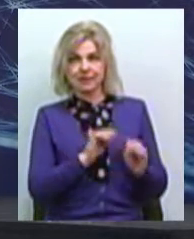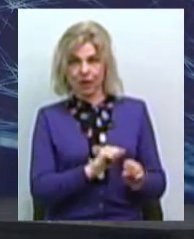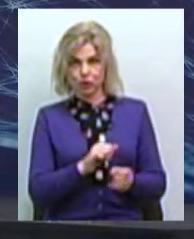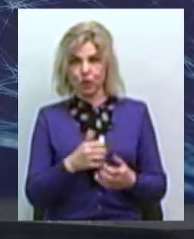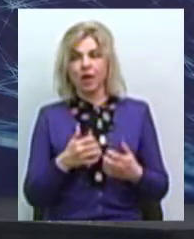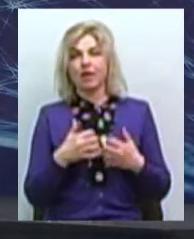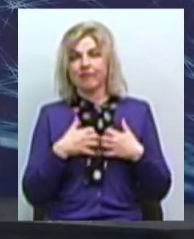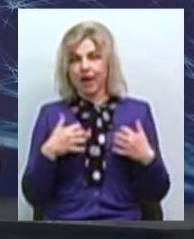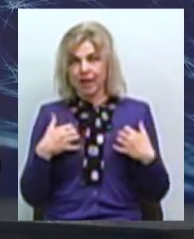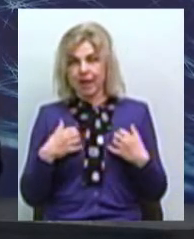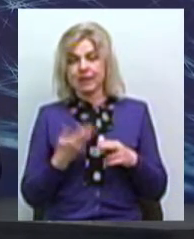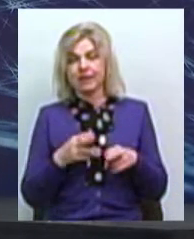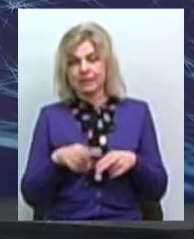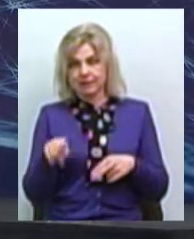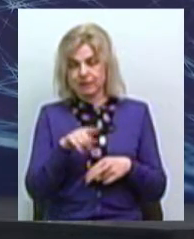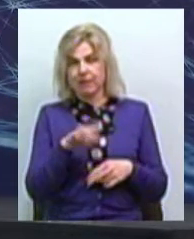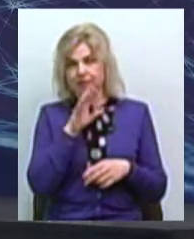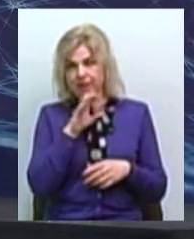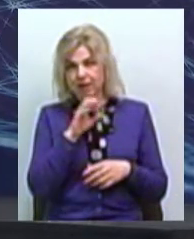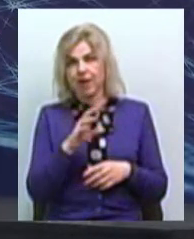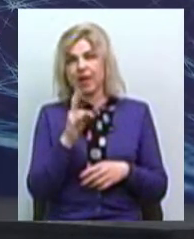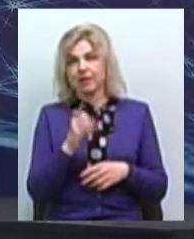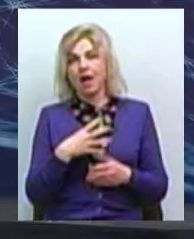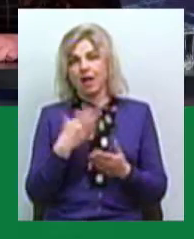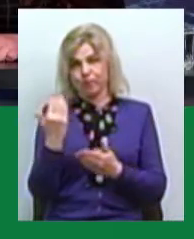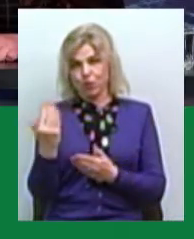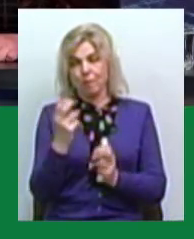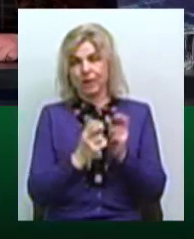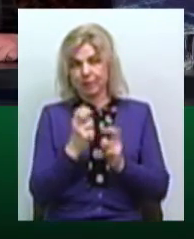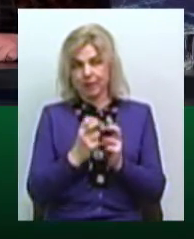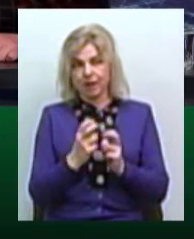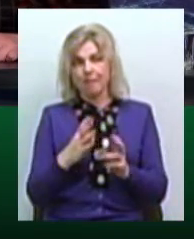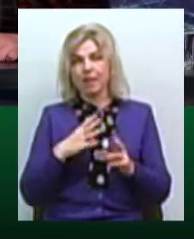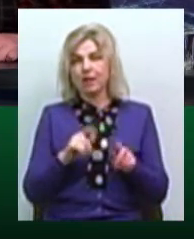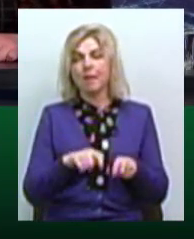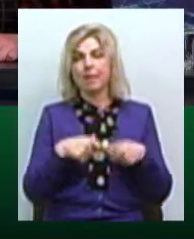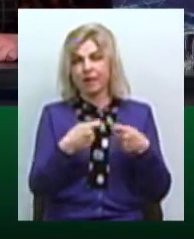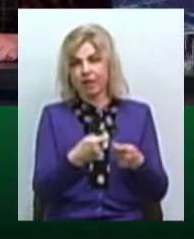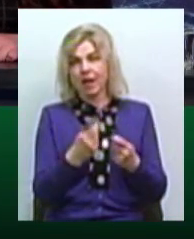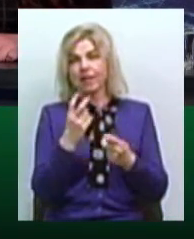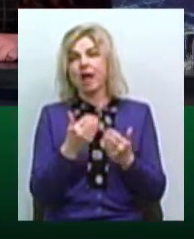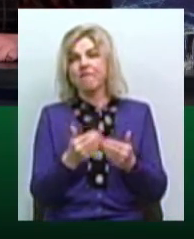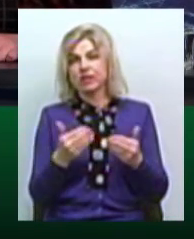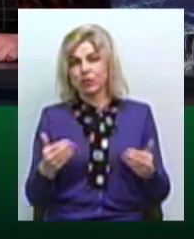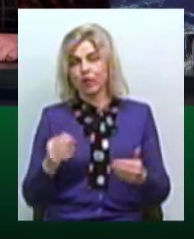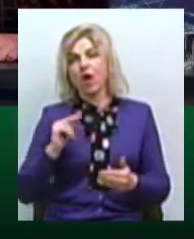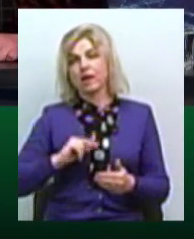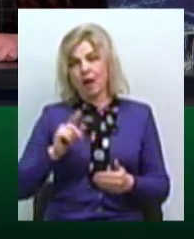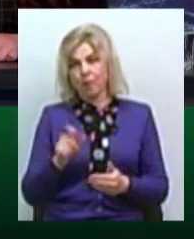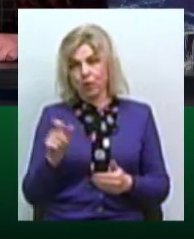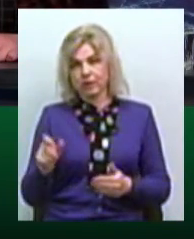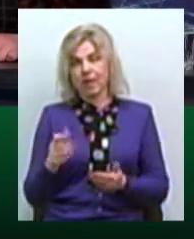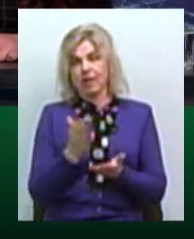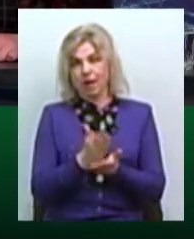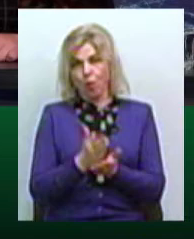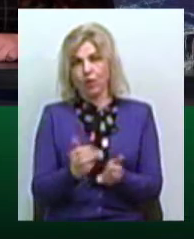Ті тварини, які були на самому підприємстві, вони були передані на виставку. Працівники підприємства знаходились з